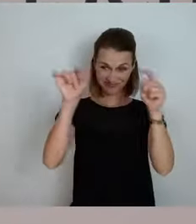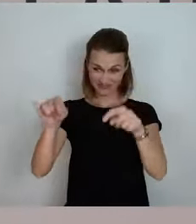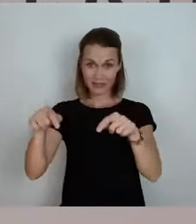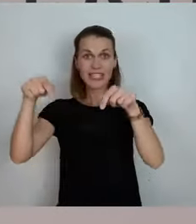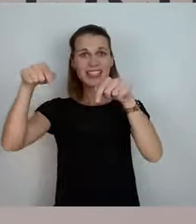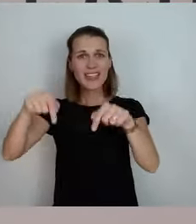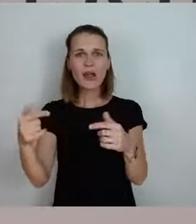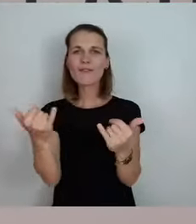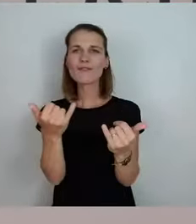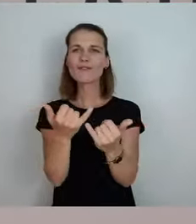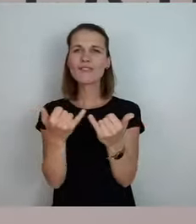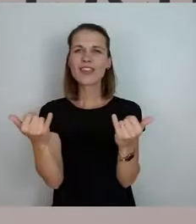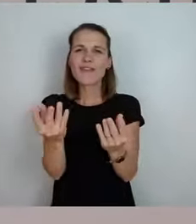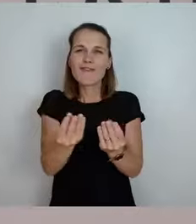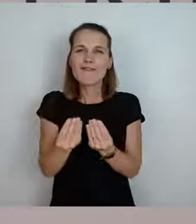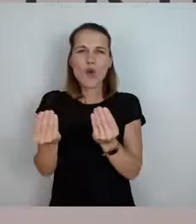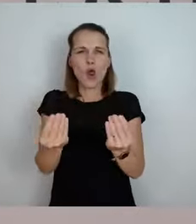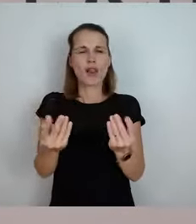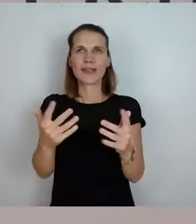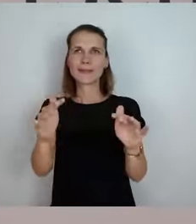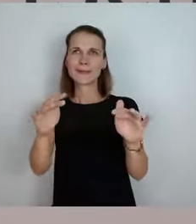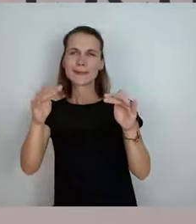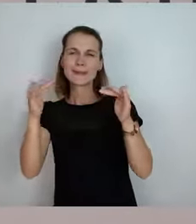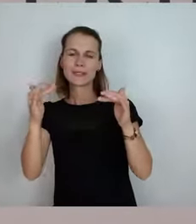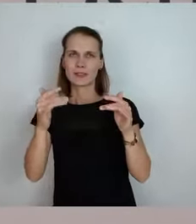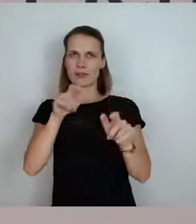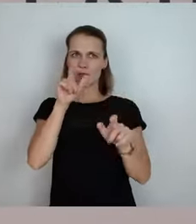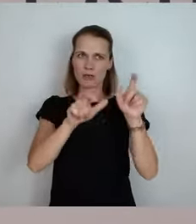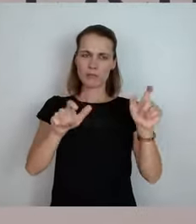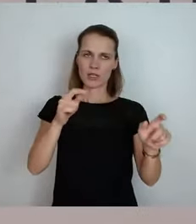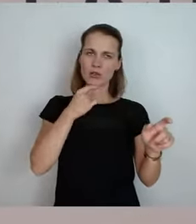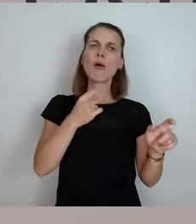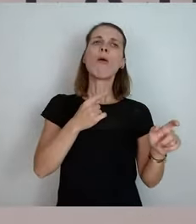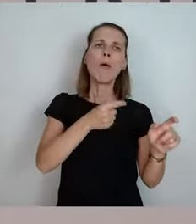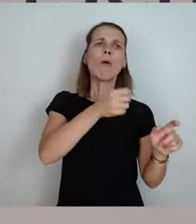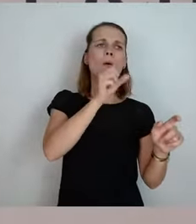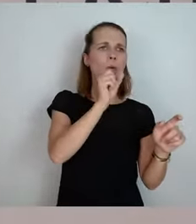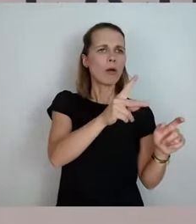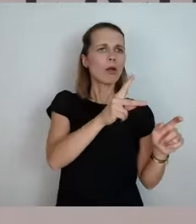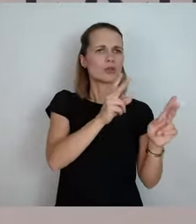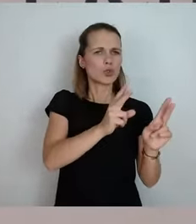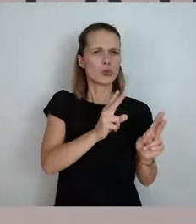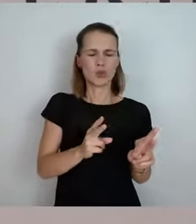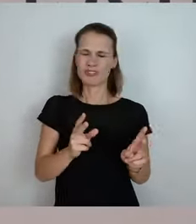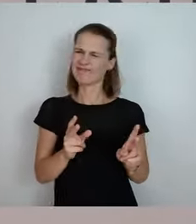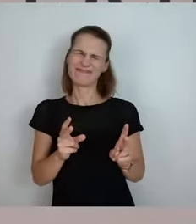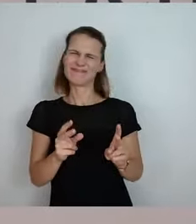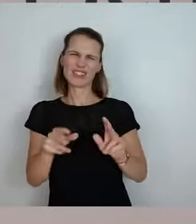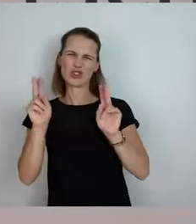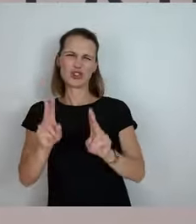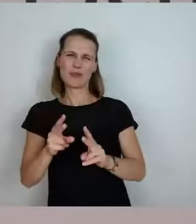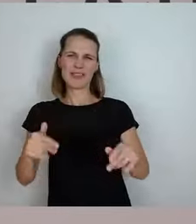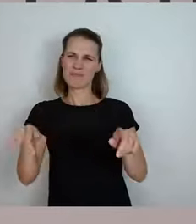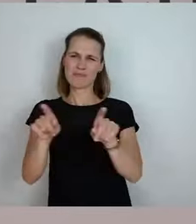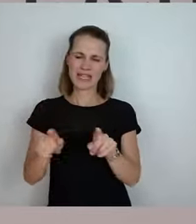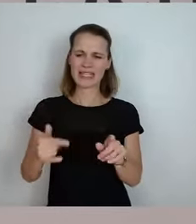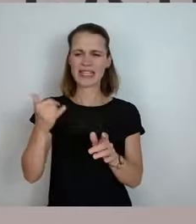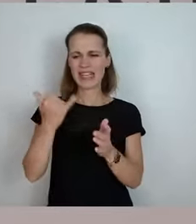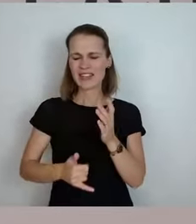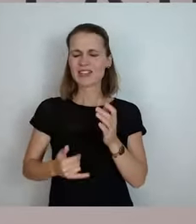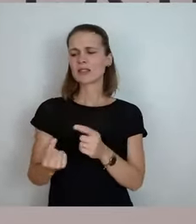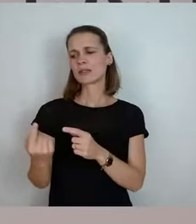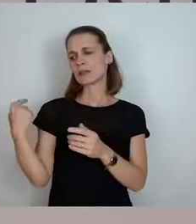empfunden wird und wo die Menschen sagen, also hier liegt ihr vielleicht auch nicht ganz richtig. Hinter uns liegen schwere Monate